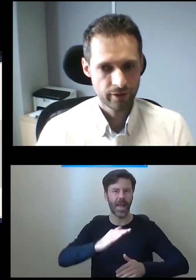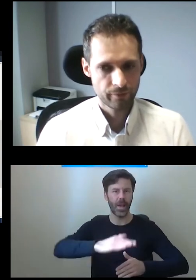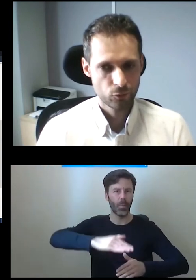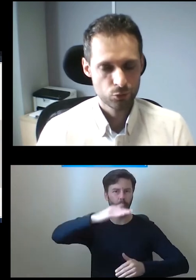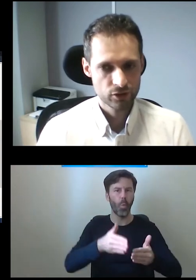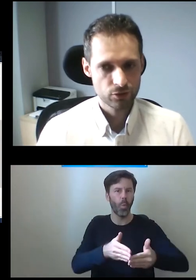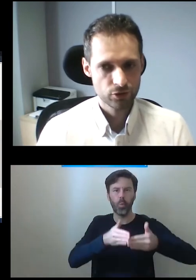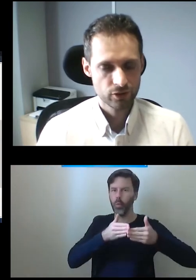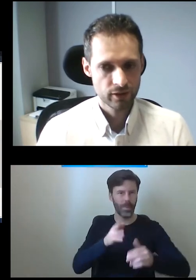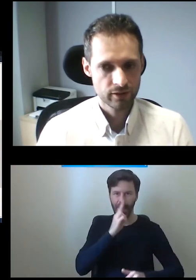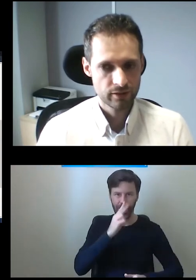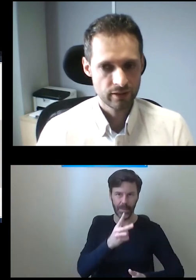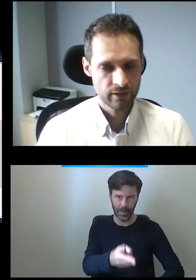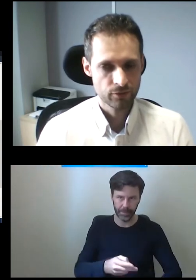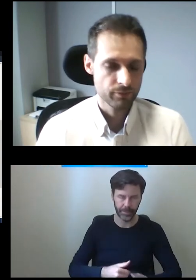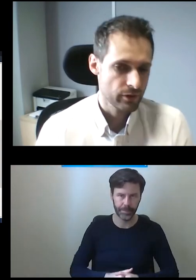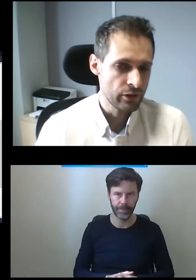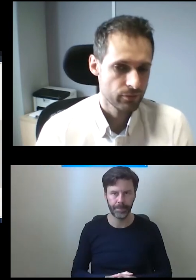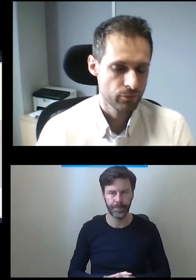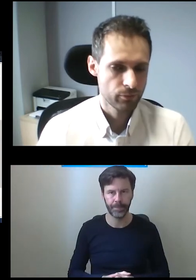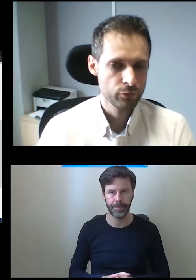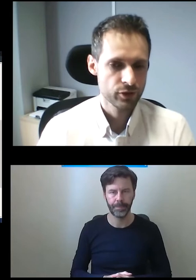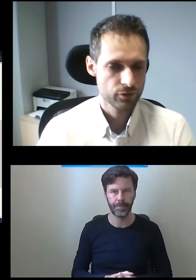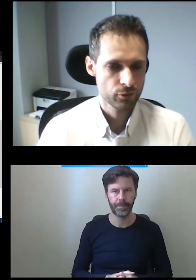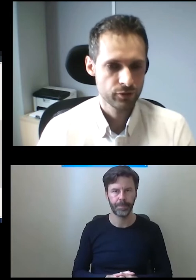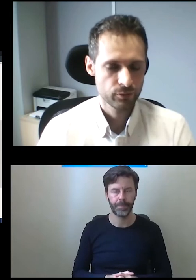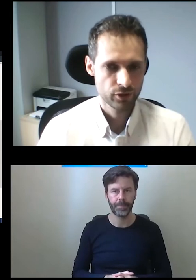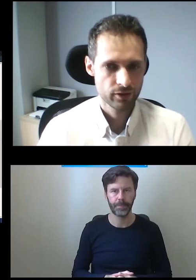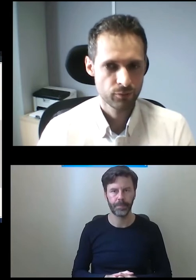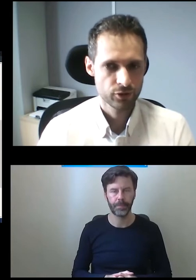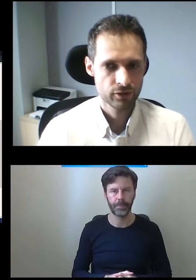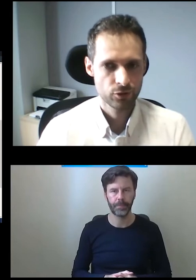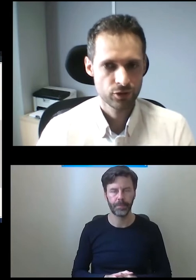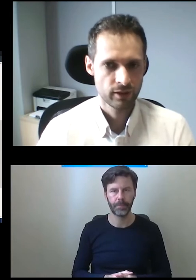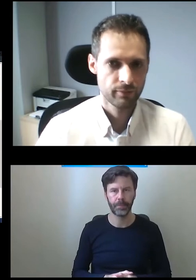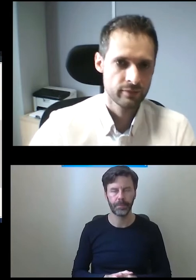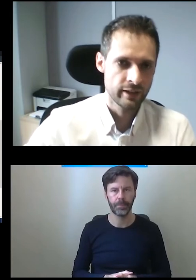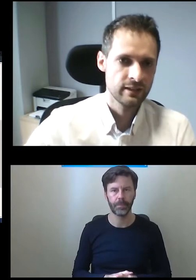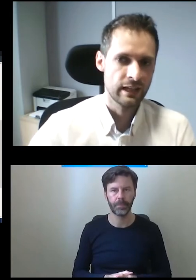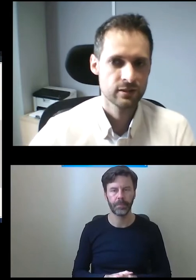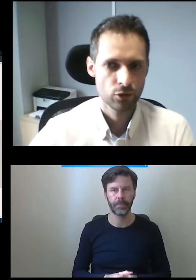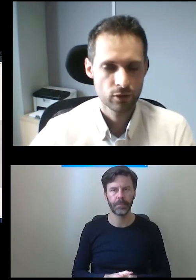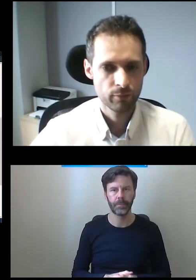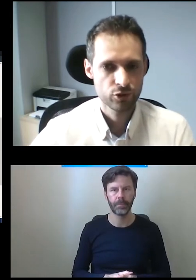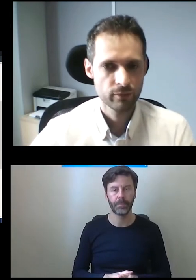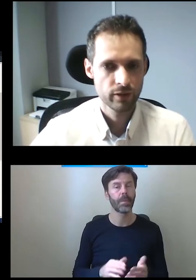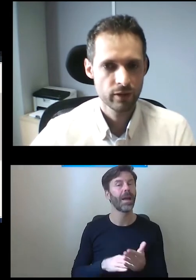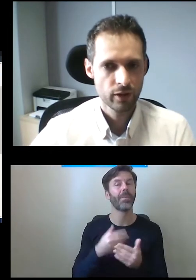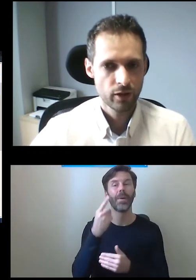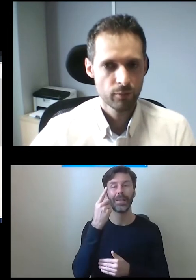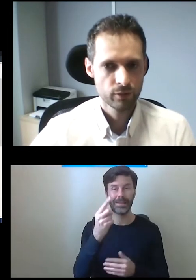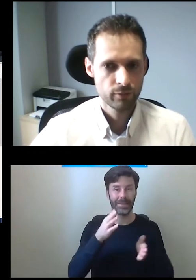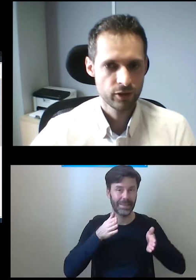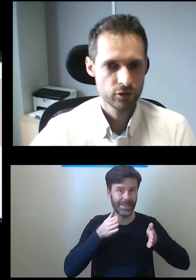to użyteczność tych, no i również może to, że na jednej klasy schodowej możemy